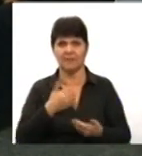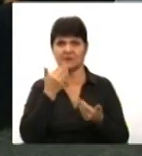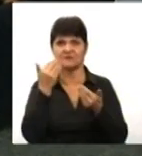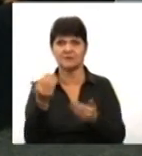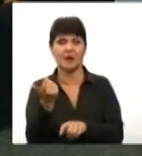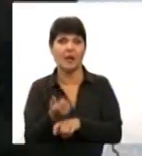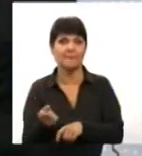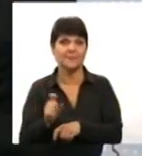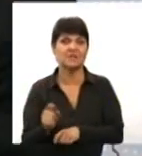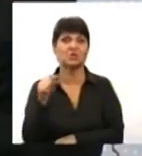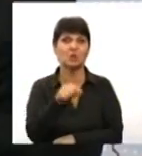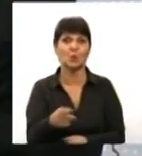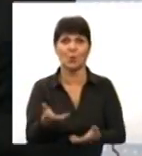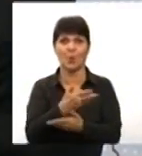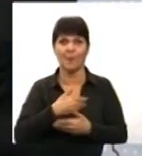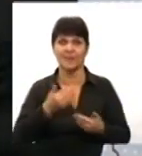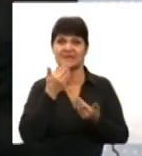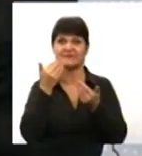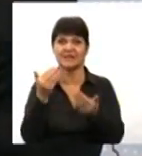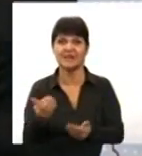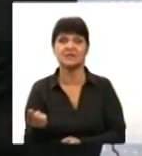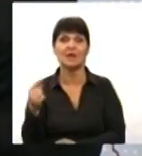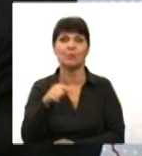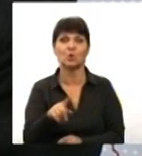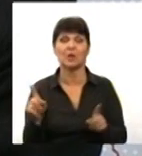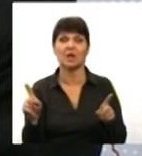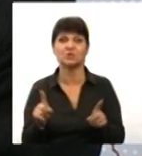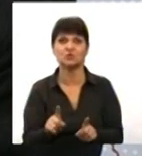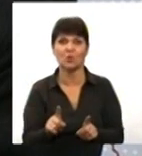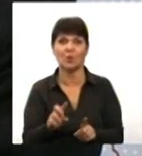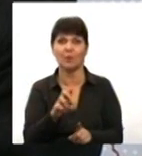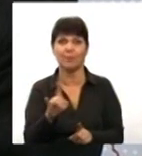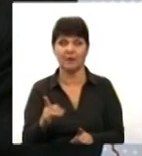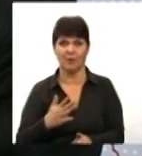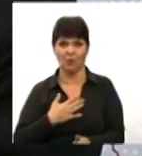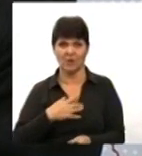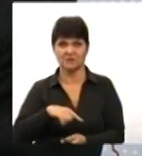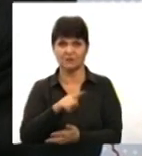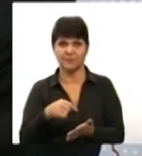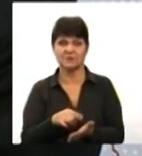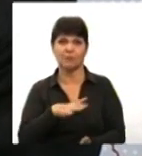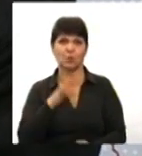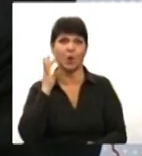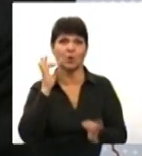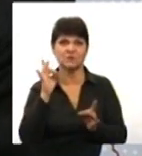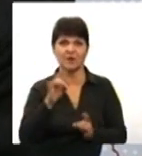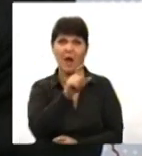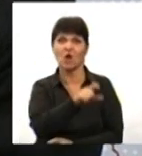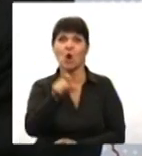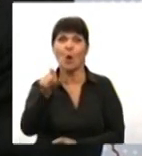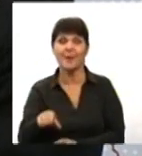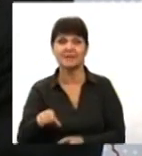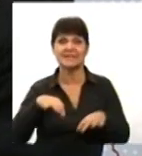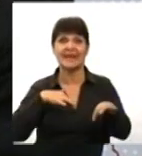Більше того, ми зверталися про те, щоб в нас у місті був озвучений громадський транспорт, коли